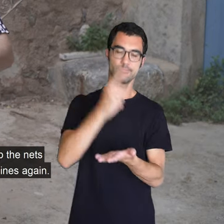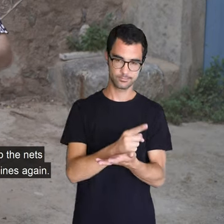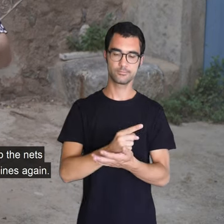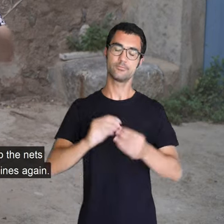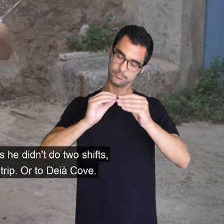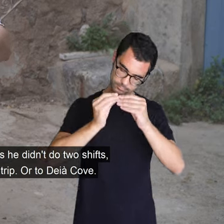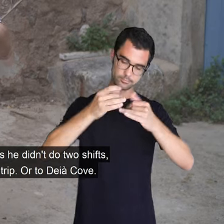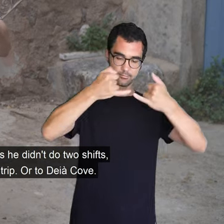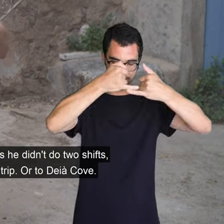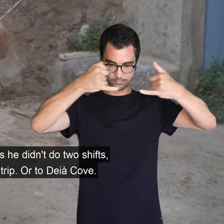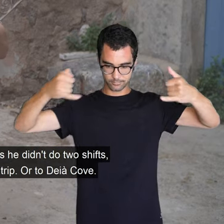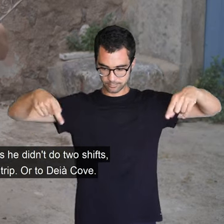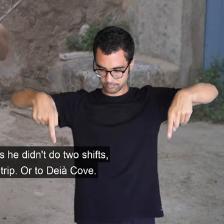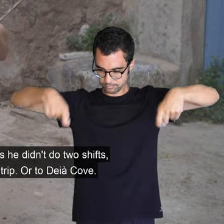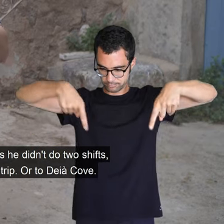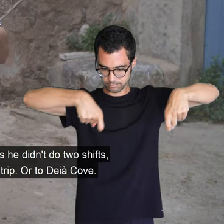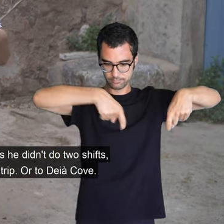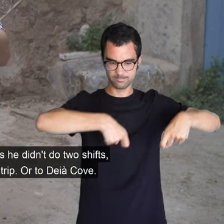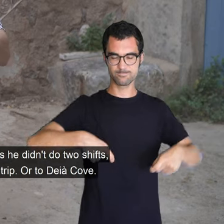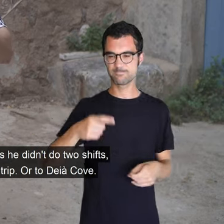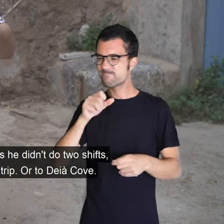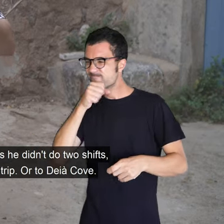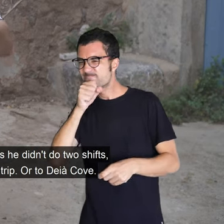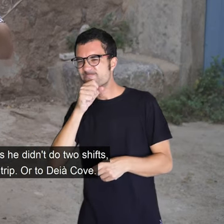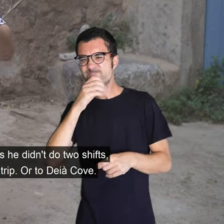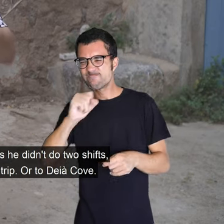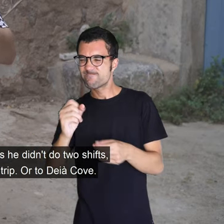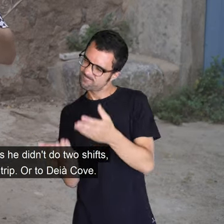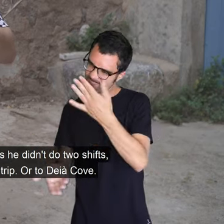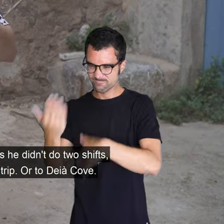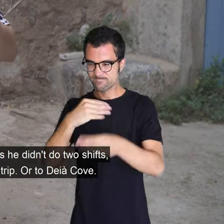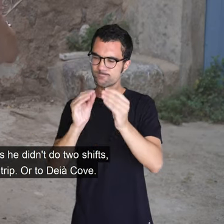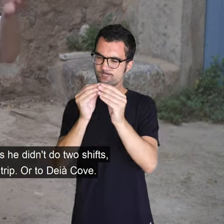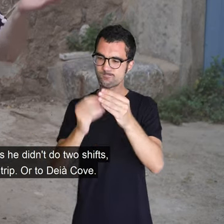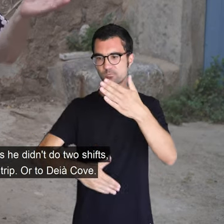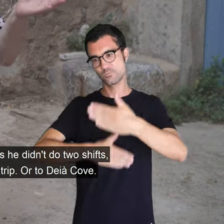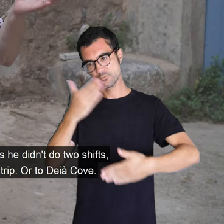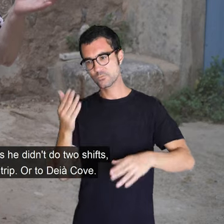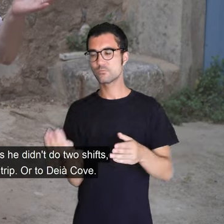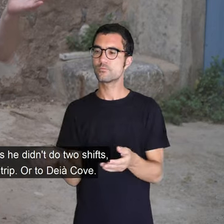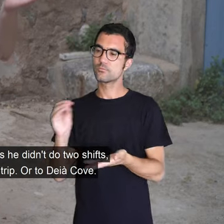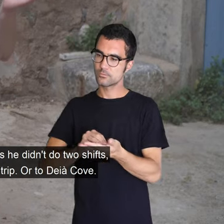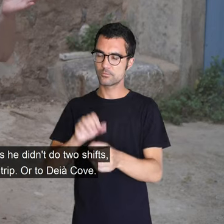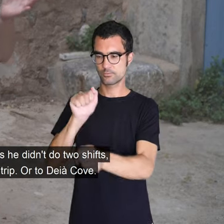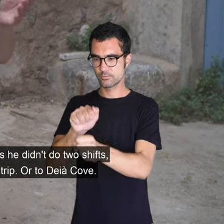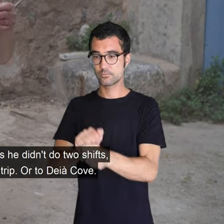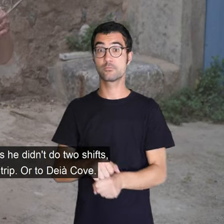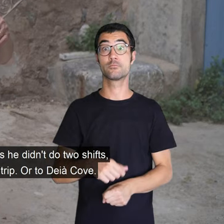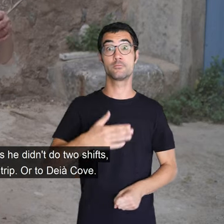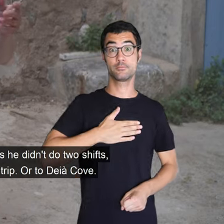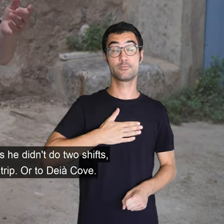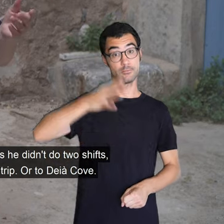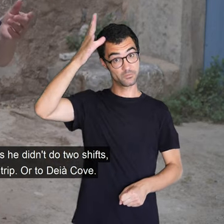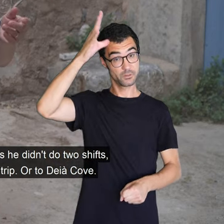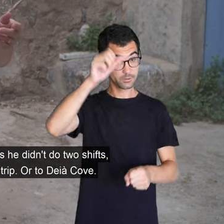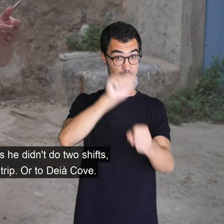palangres, llegàvem ses que hi havia a veure, els tornaven a fer, i hi havia dies que feia dos jornals. I